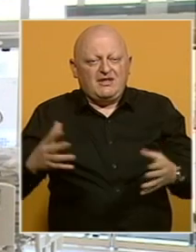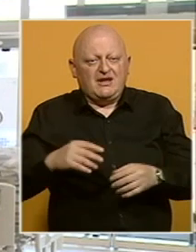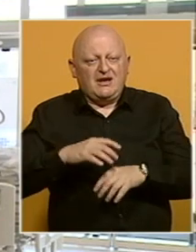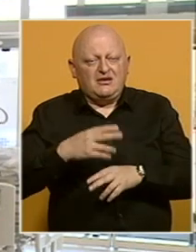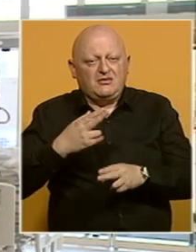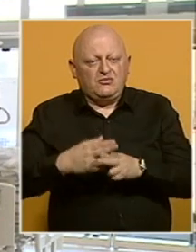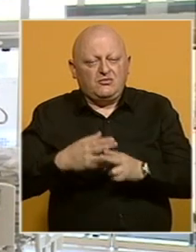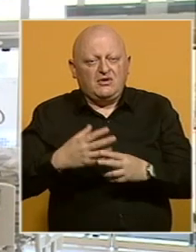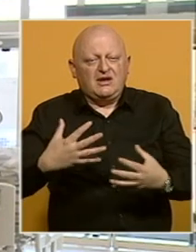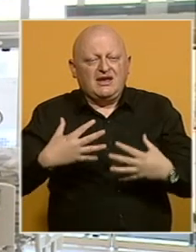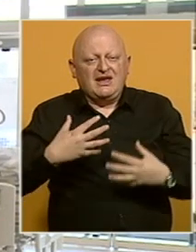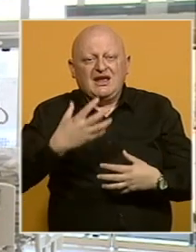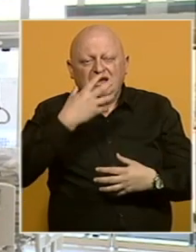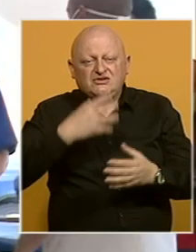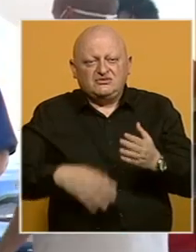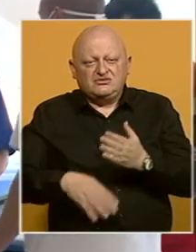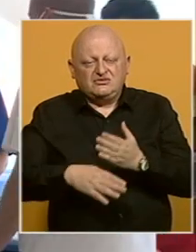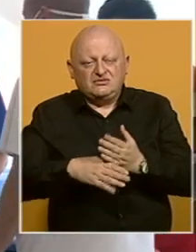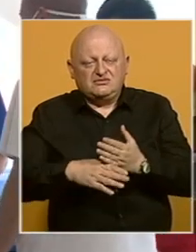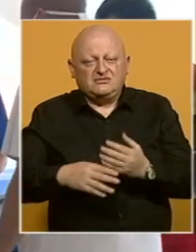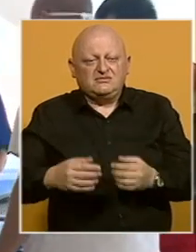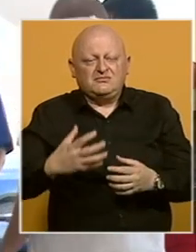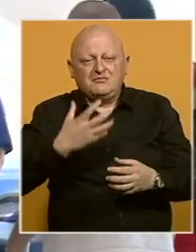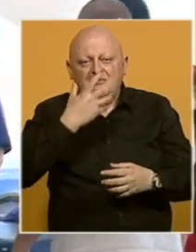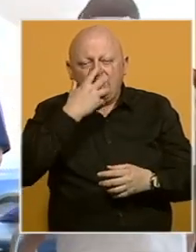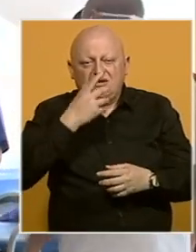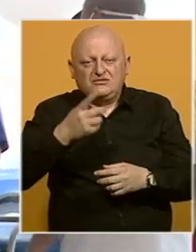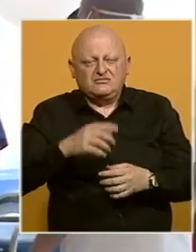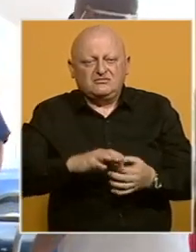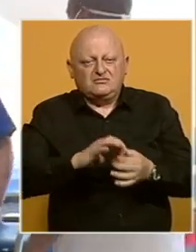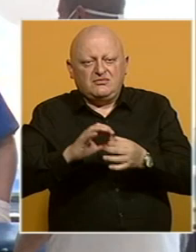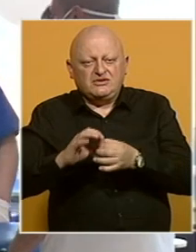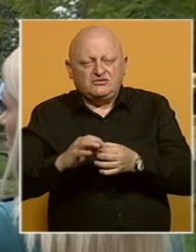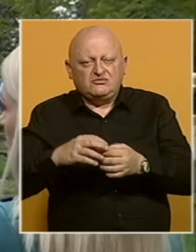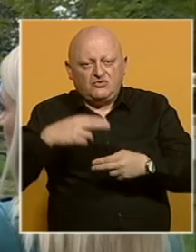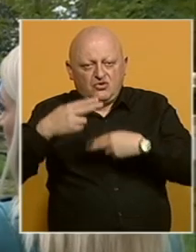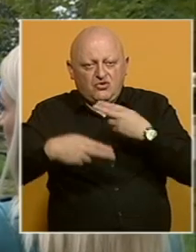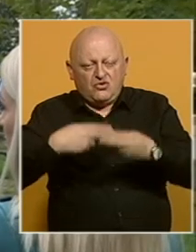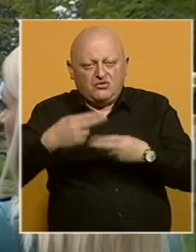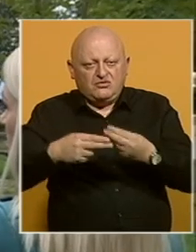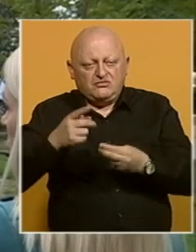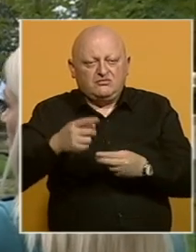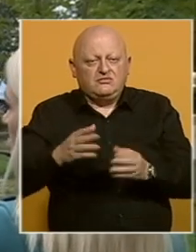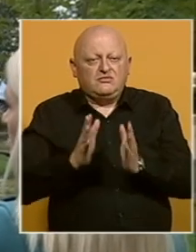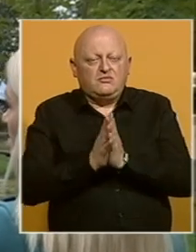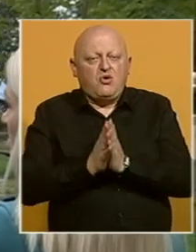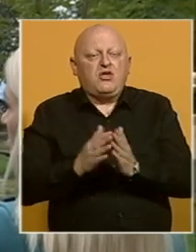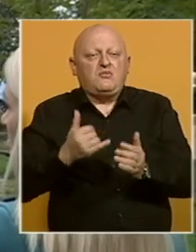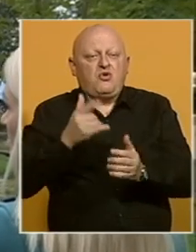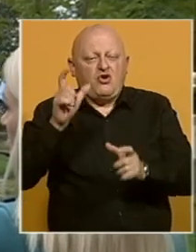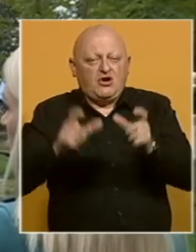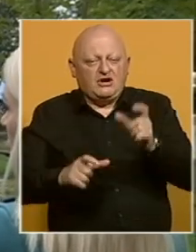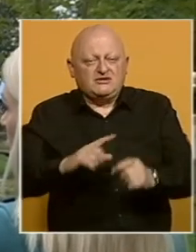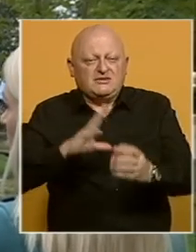pacijenata na kiseoničnoj potpiri, preko kiseonične maske i oni su pod stalnim nadzorom. Zato zaista molimo građane da